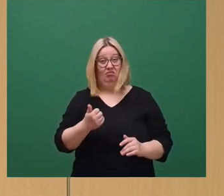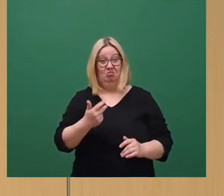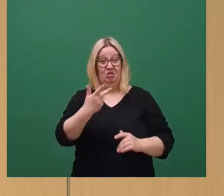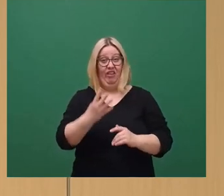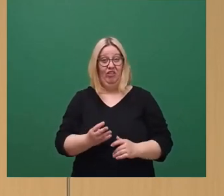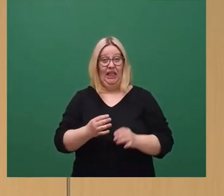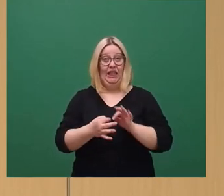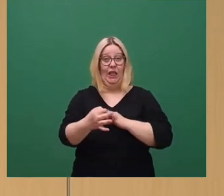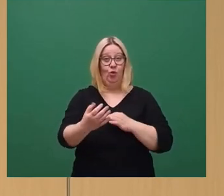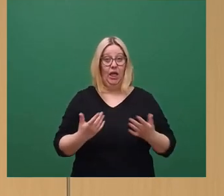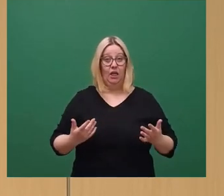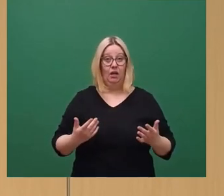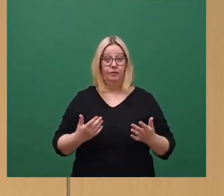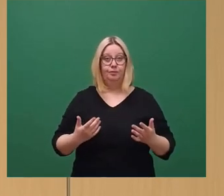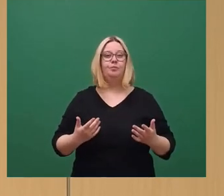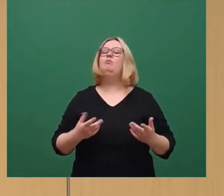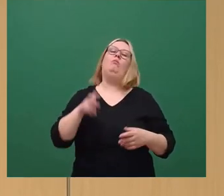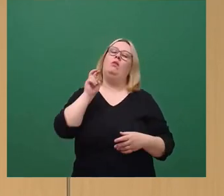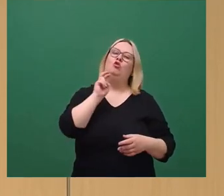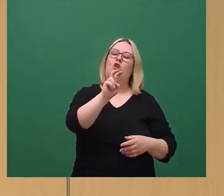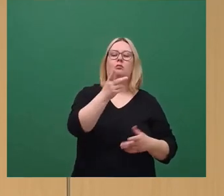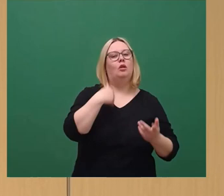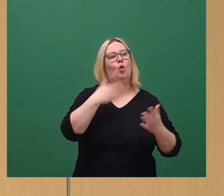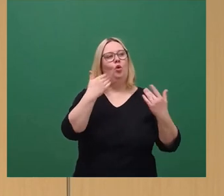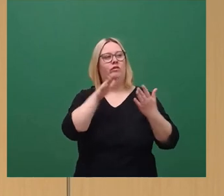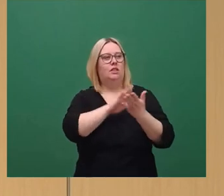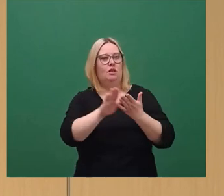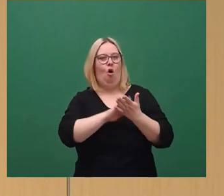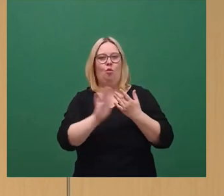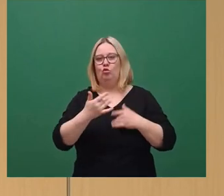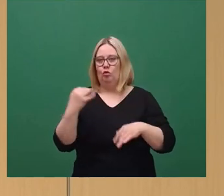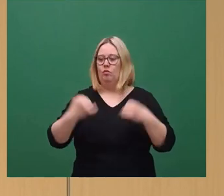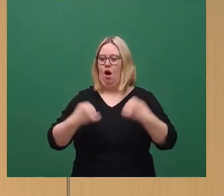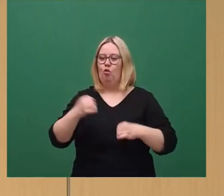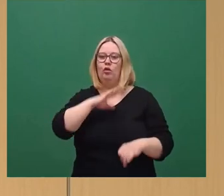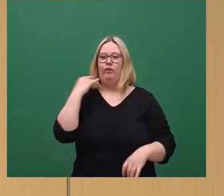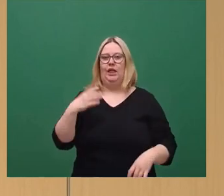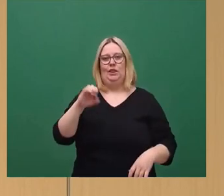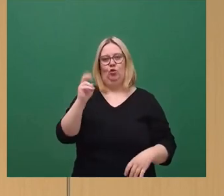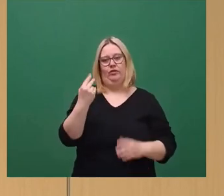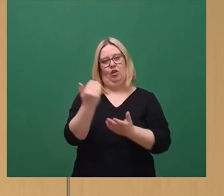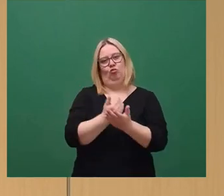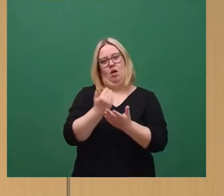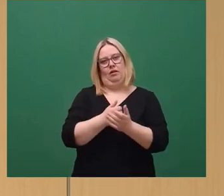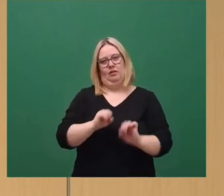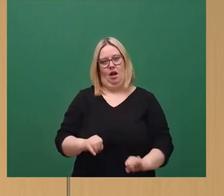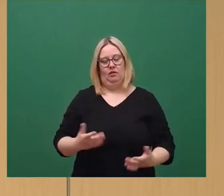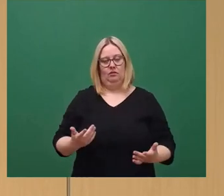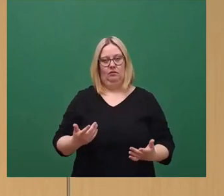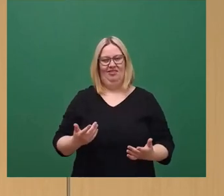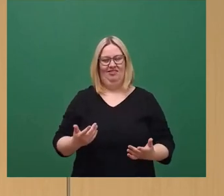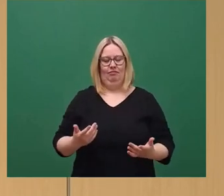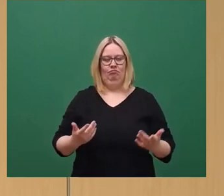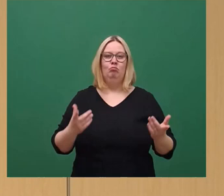Zusätzlich hält die Straßenbahn die Luft in der Stadt sauber und spart im Vergleich zum Autoverkehr sehr viel CO2. Nun machte in der